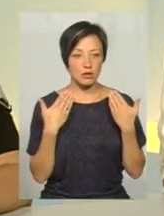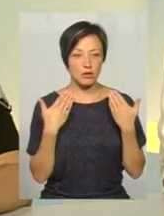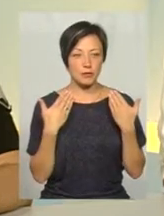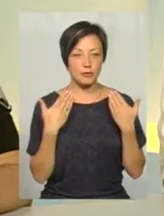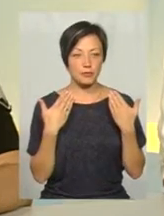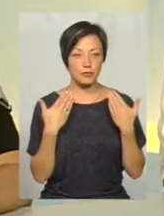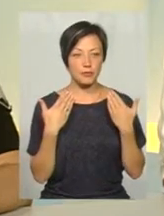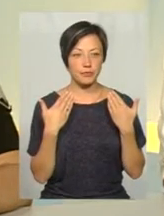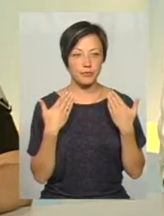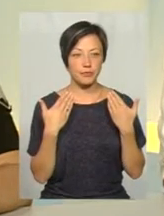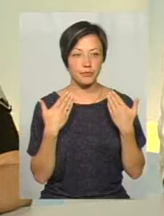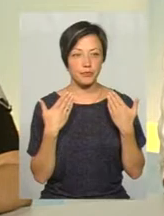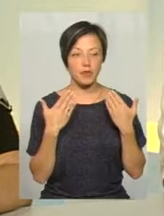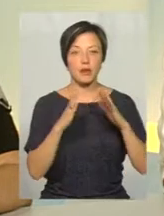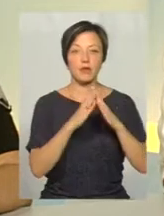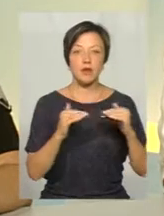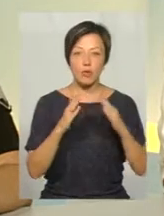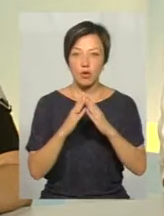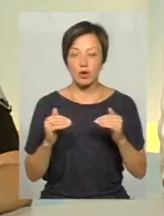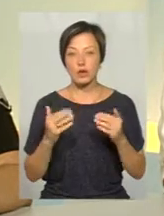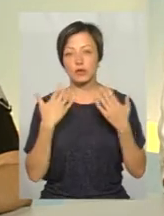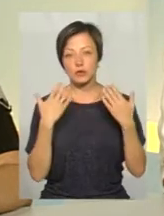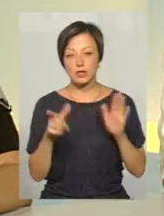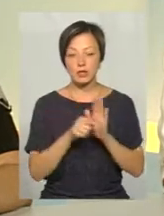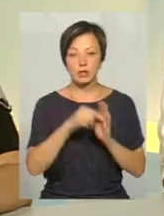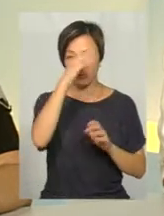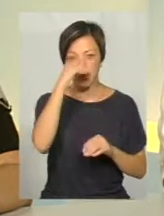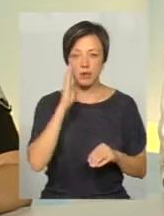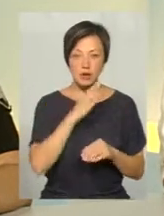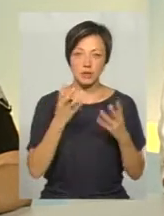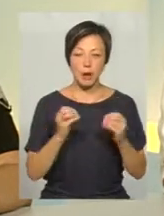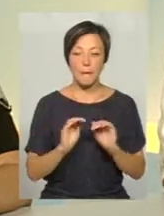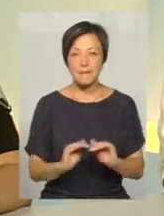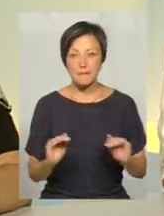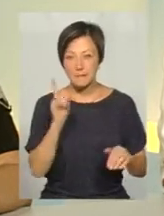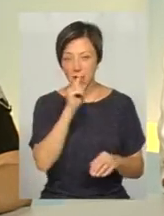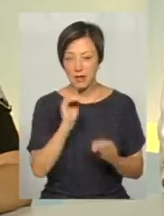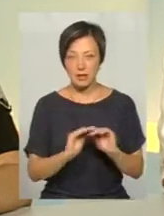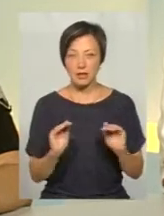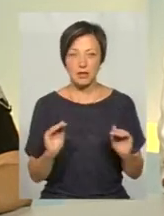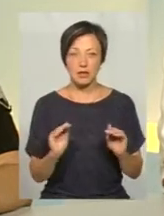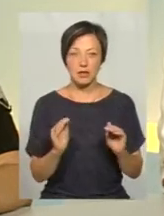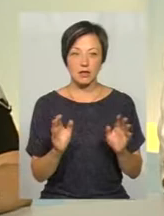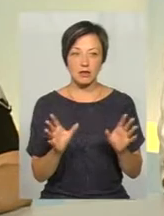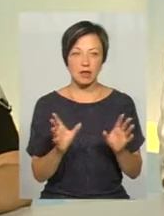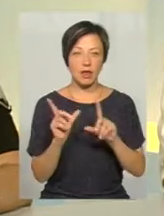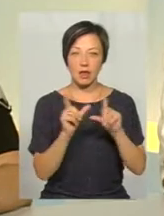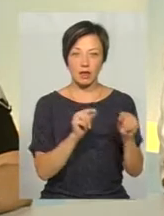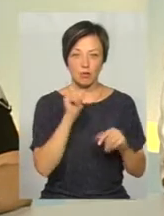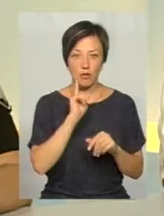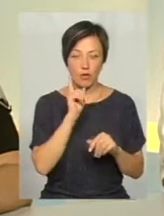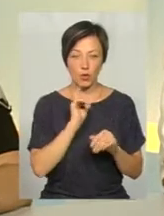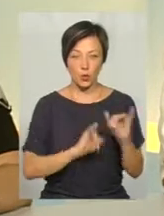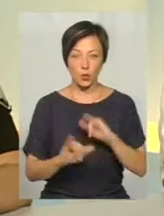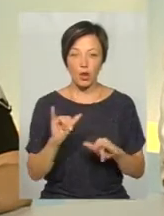в табори, на відпочинок з батьками. Менші дітки вже з ними не їдуть поки.